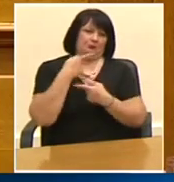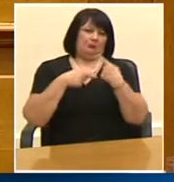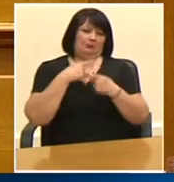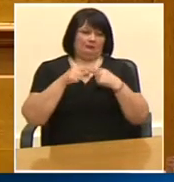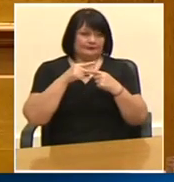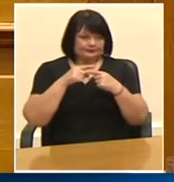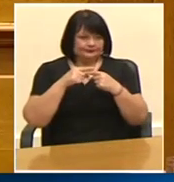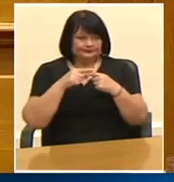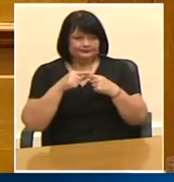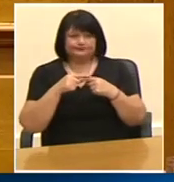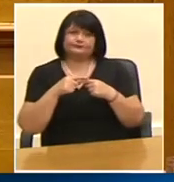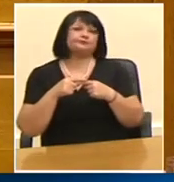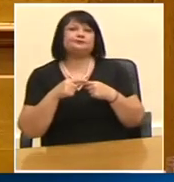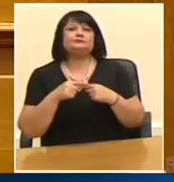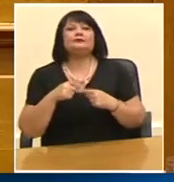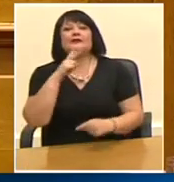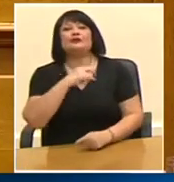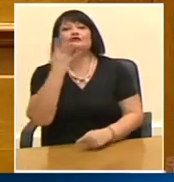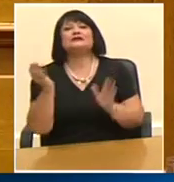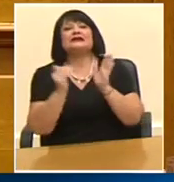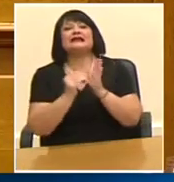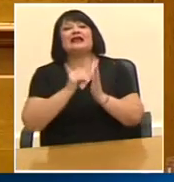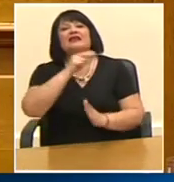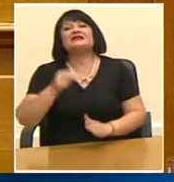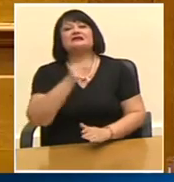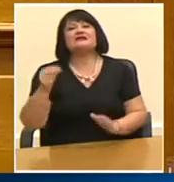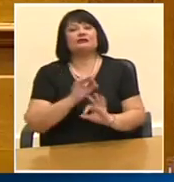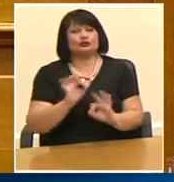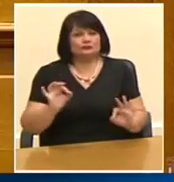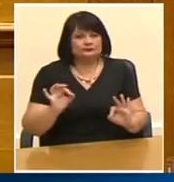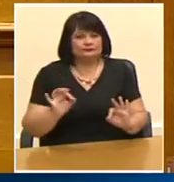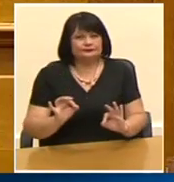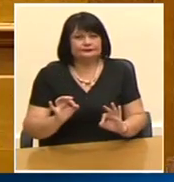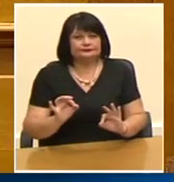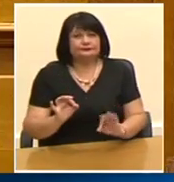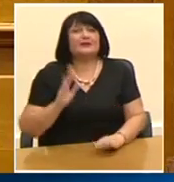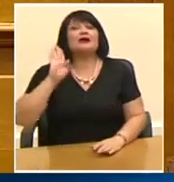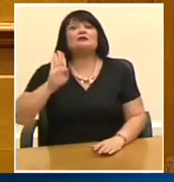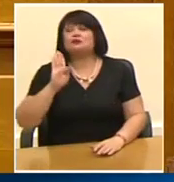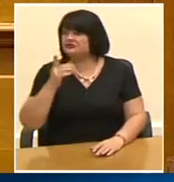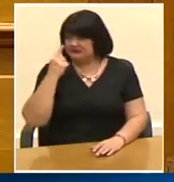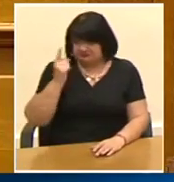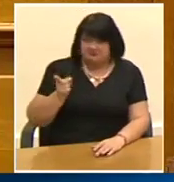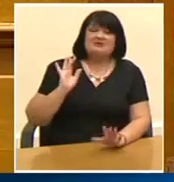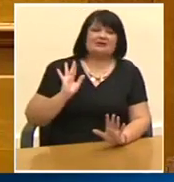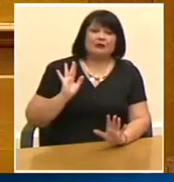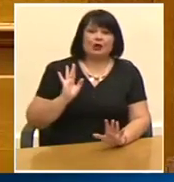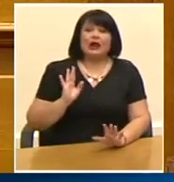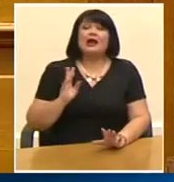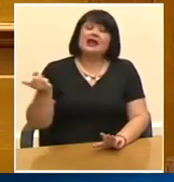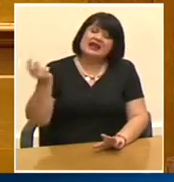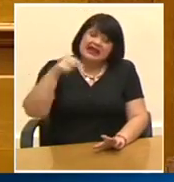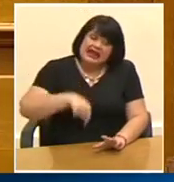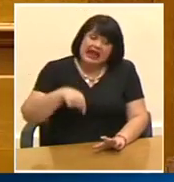24.000 ευρώ δεν είναι εδώ ο κύριος Βρουτσής αλλά προκαλώ να έρθει